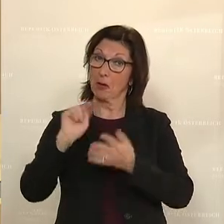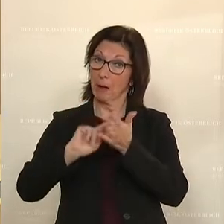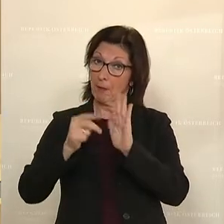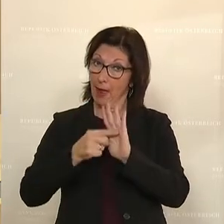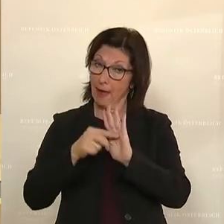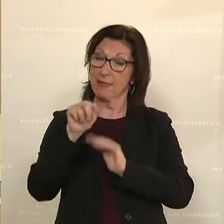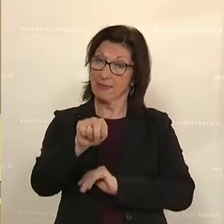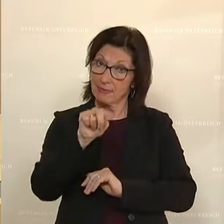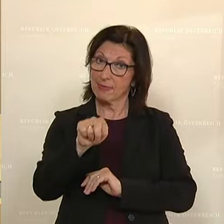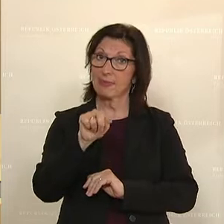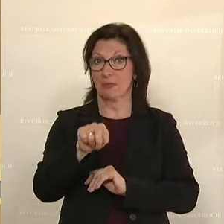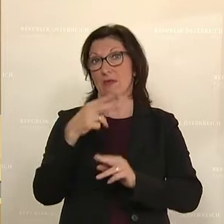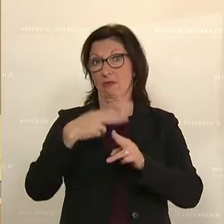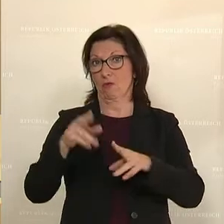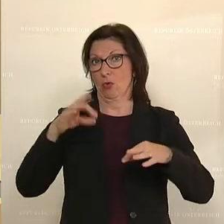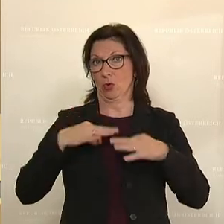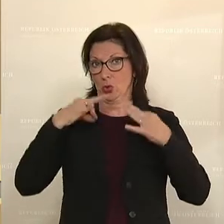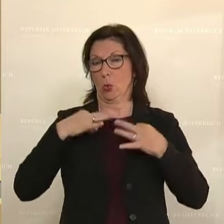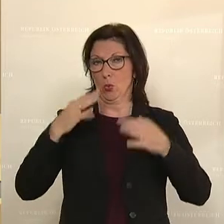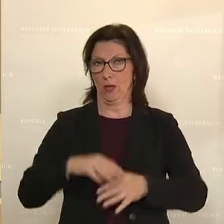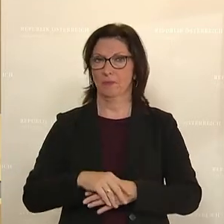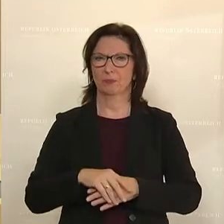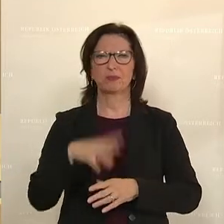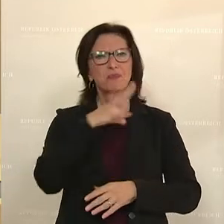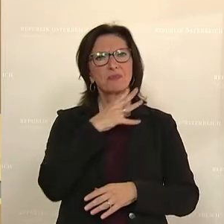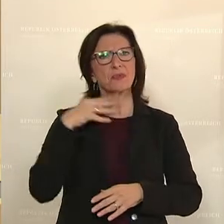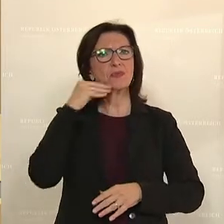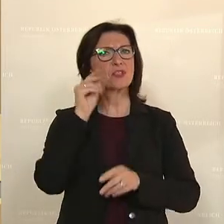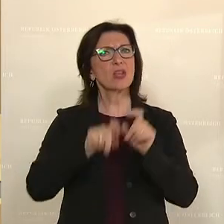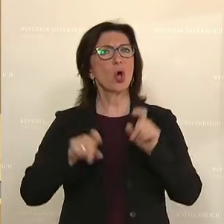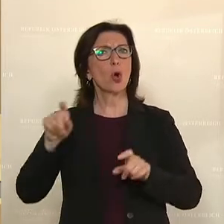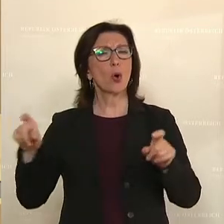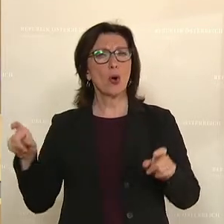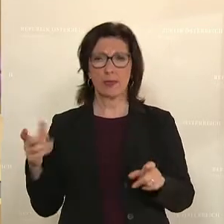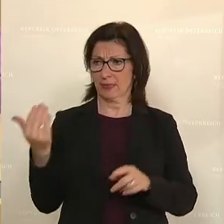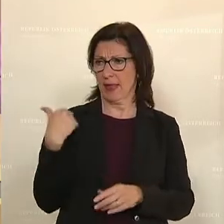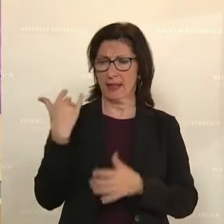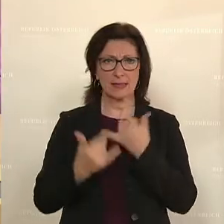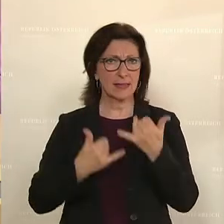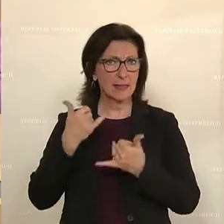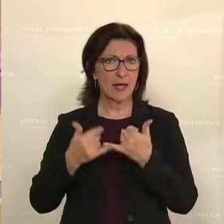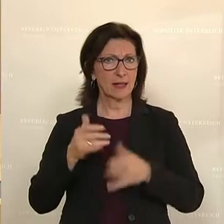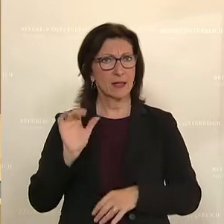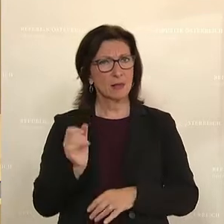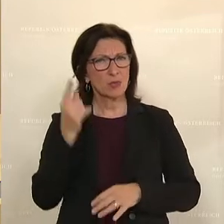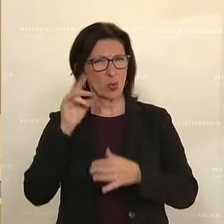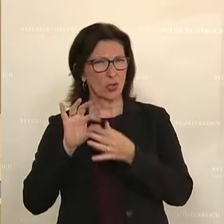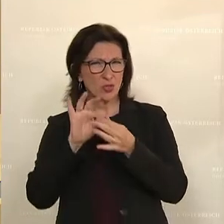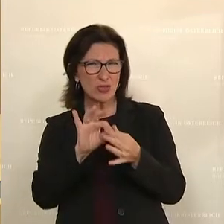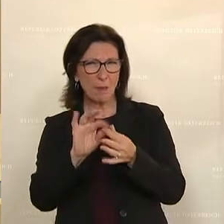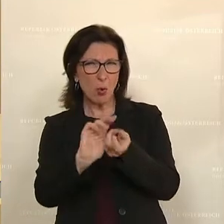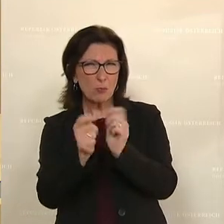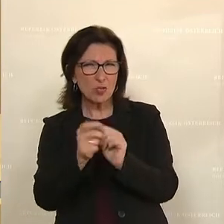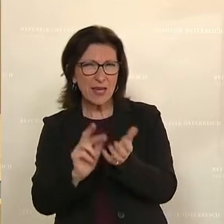Gesundheitsstandort verwendet. Und die Seniorinnen und Senioren haben in den letzten Jahren, gerade in Bezug auf die Digitalisierung,